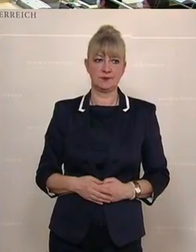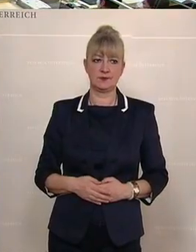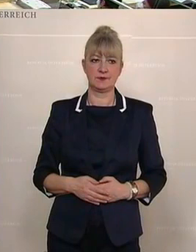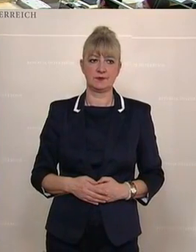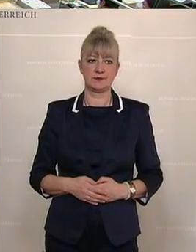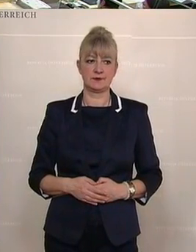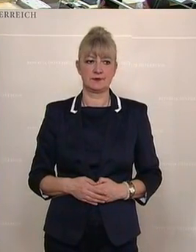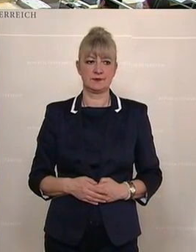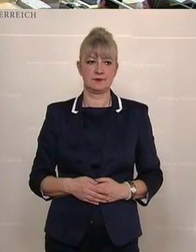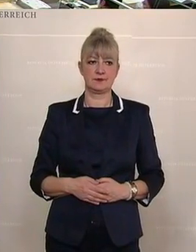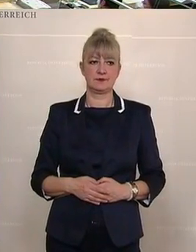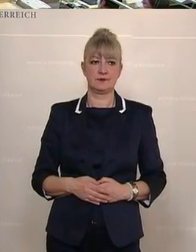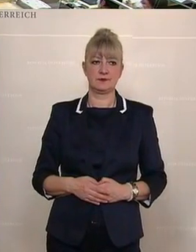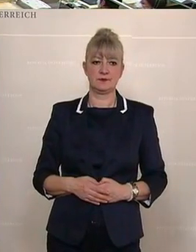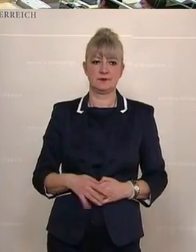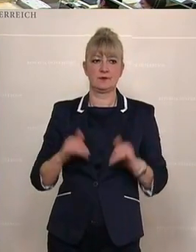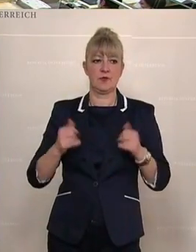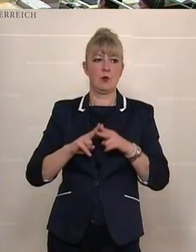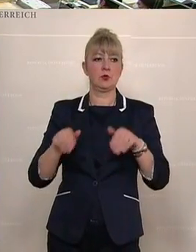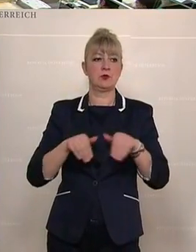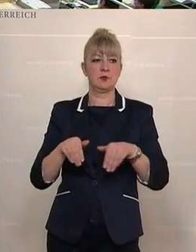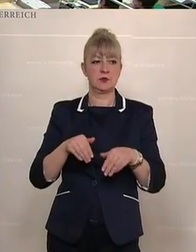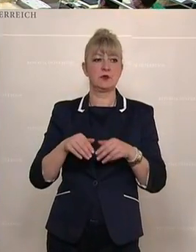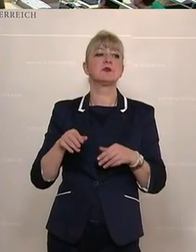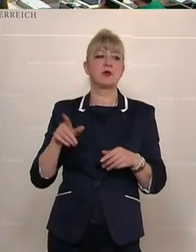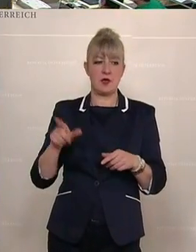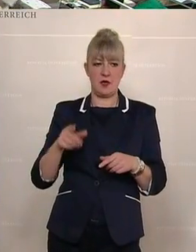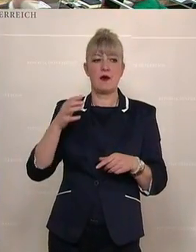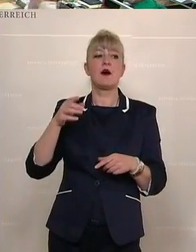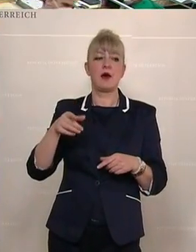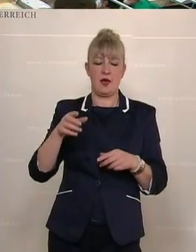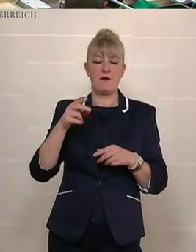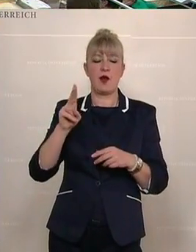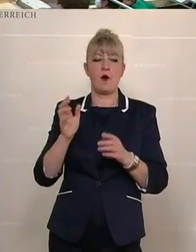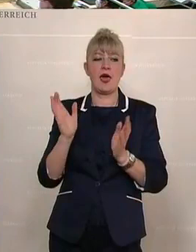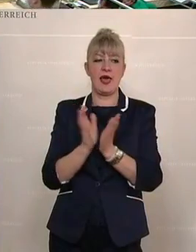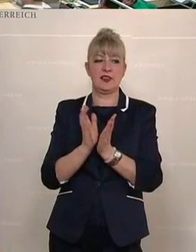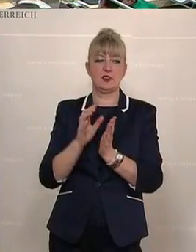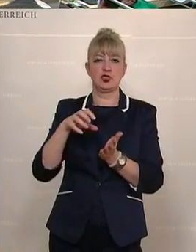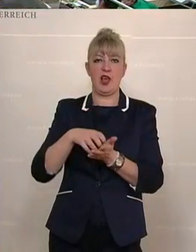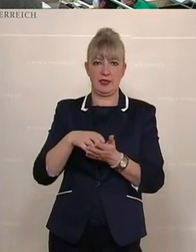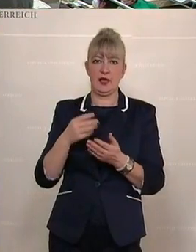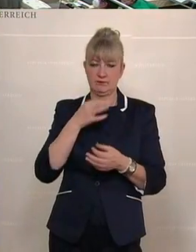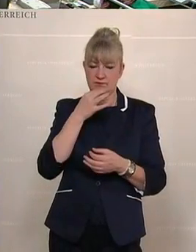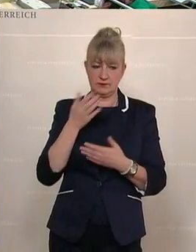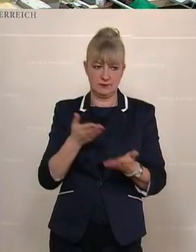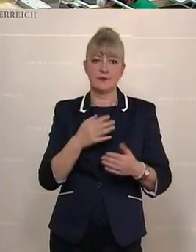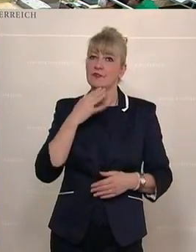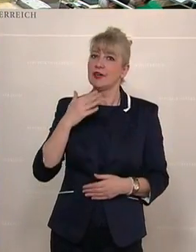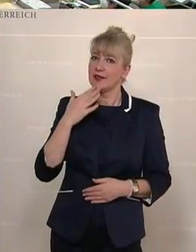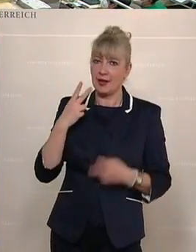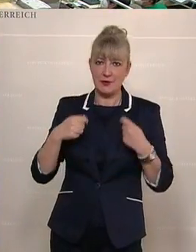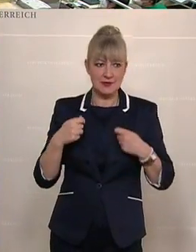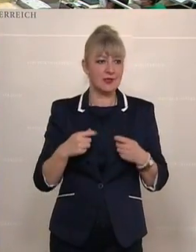einen Ausbau der Ressourcen zur Umsetzung des Kommunikationsplattformengesetzes spricht sich Selma Jildirim von der SPÖ aus. Das Gesetz ist im Jänner dieses